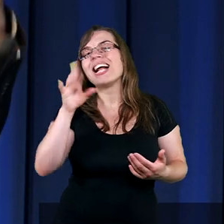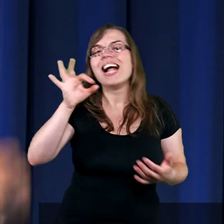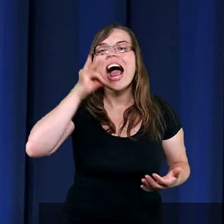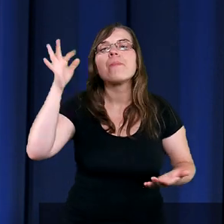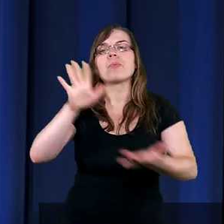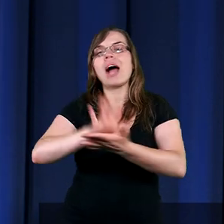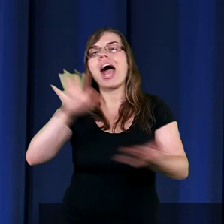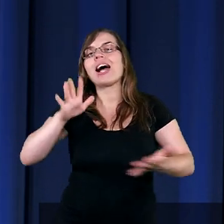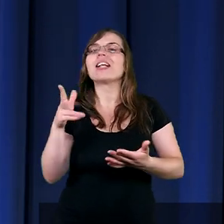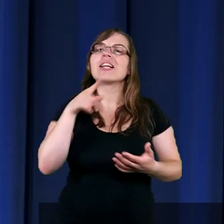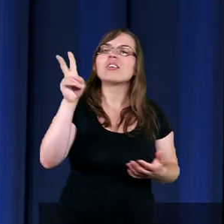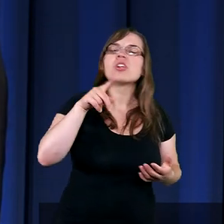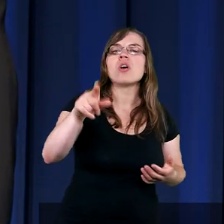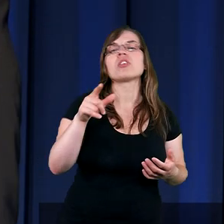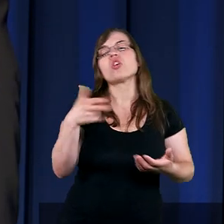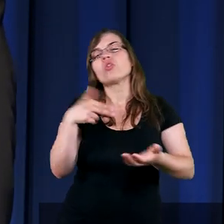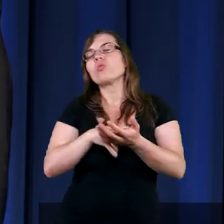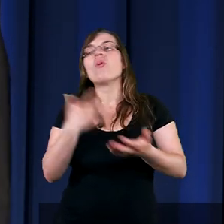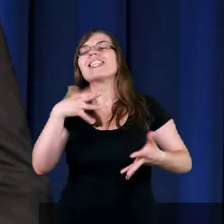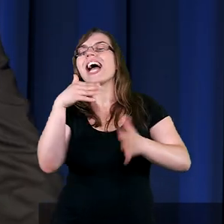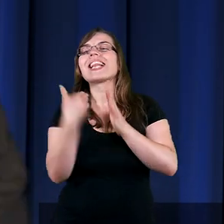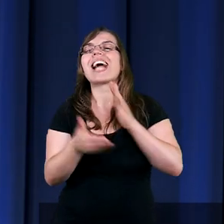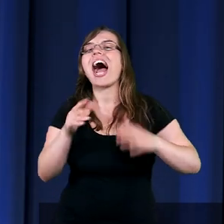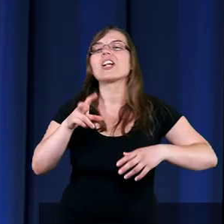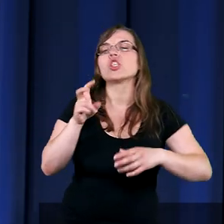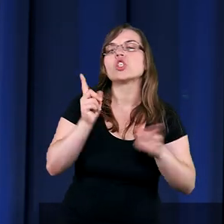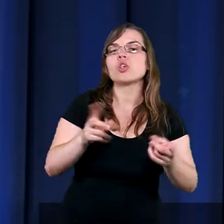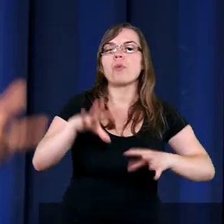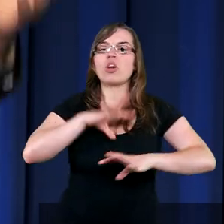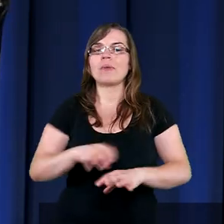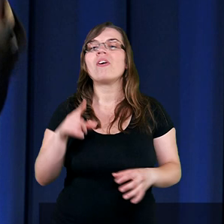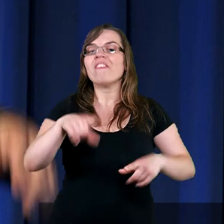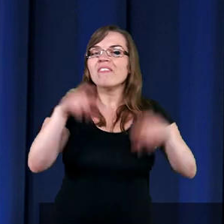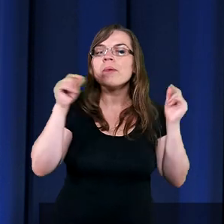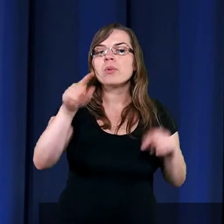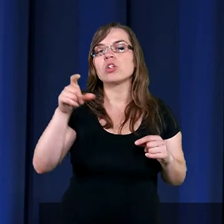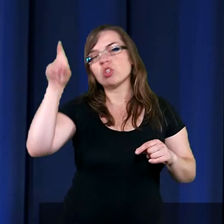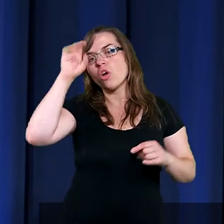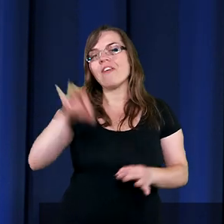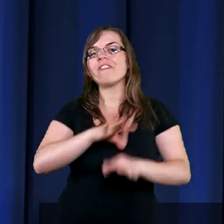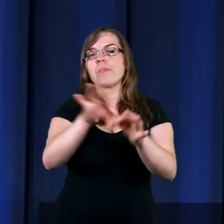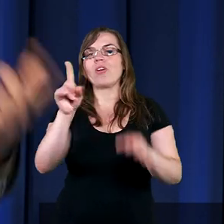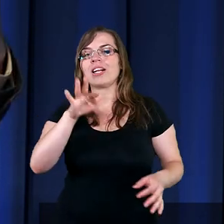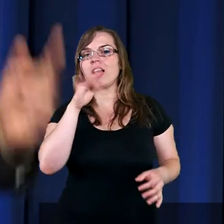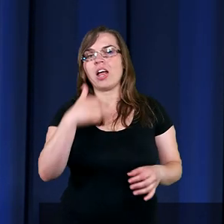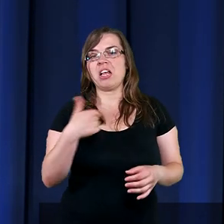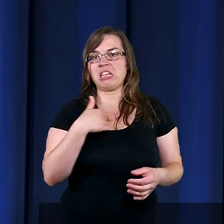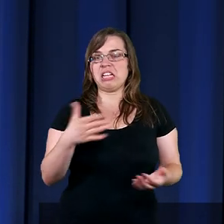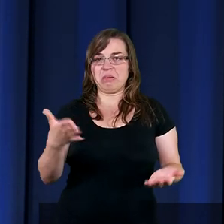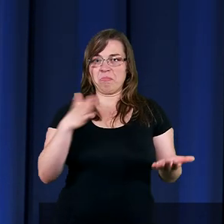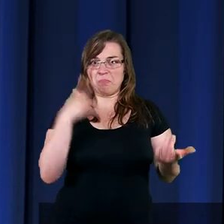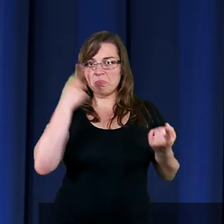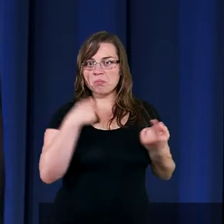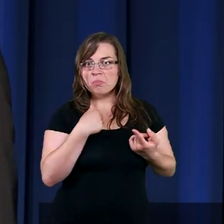charakterem, kto nie traci tak łatwo cierpliwości. I wybrał go i ten człowiek wyprowadzi Izraela. A miałem to być ja.